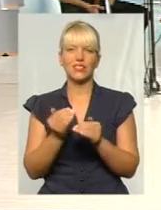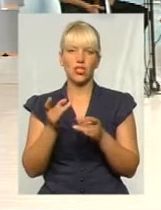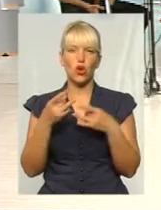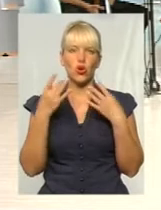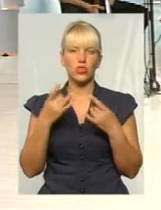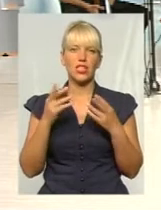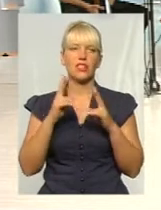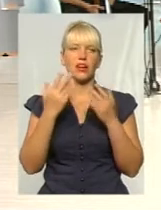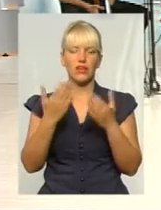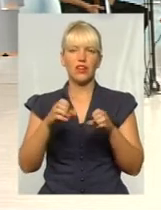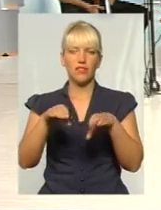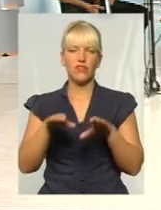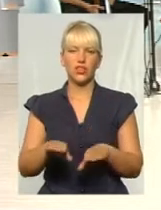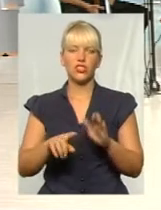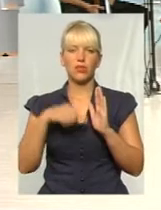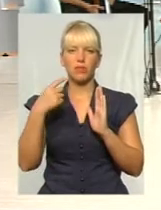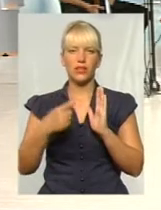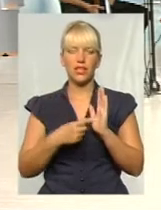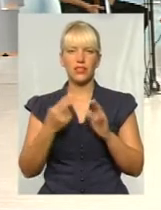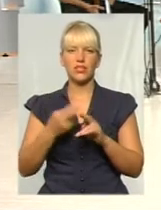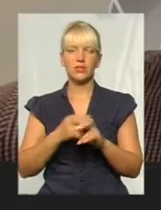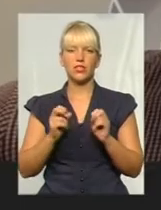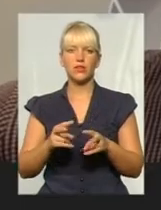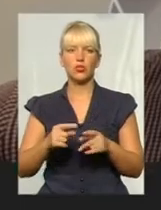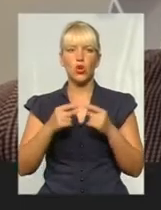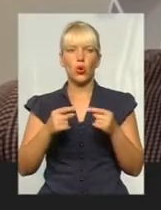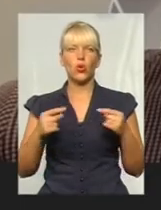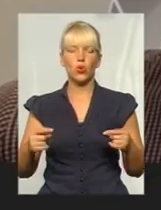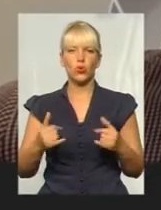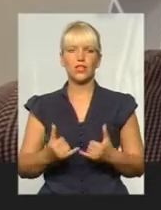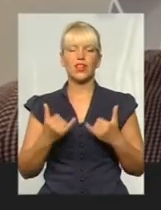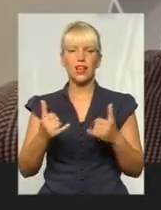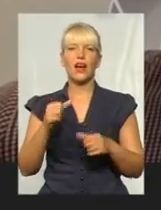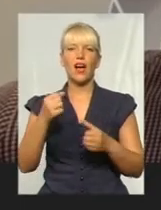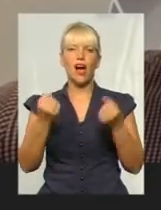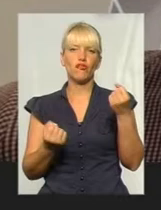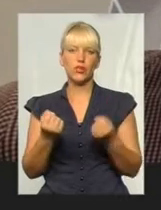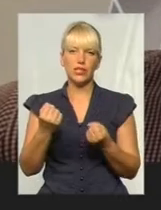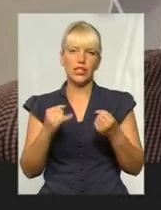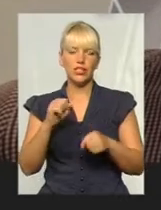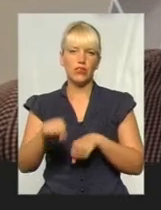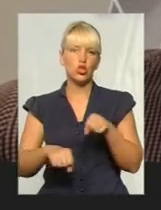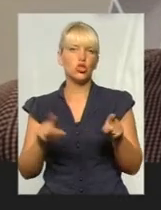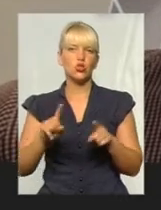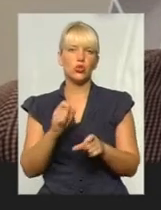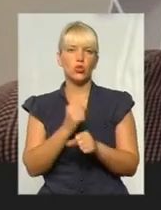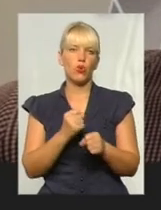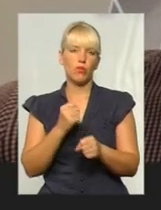вирішили питання з безпекою руху для автомобілістів та велосипедистів? Що вже зроблено?